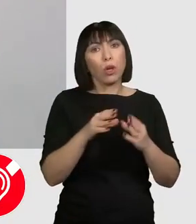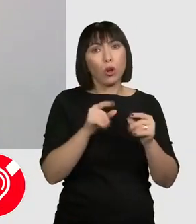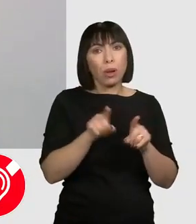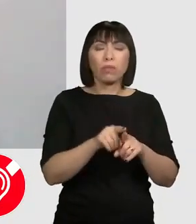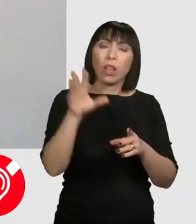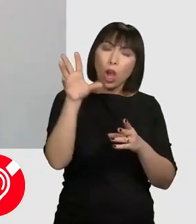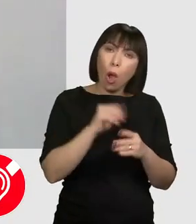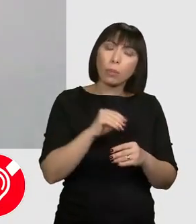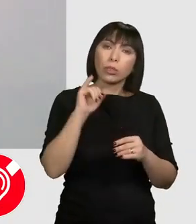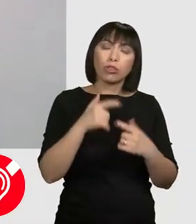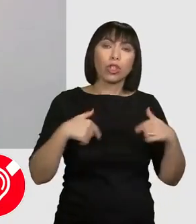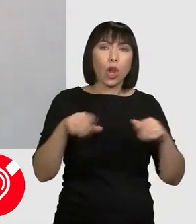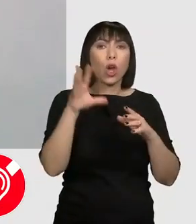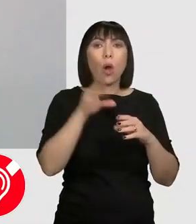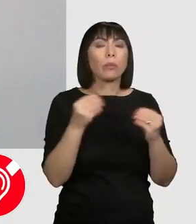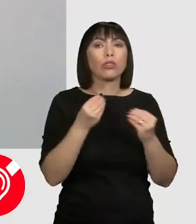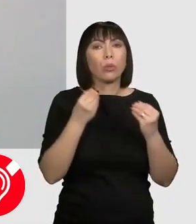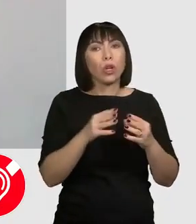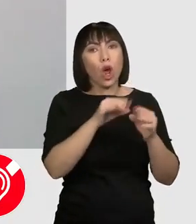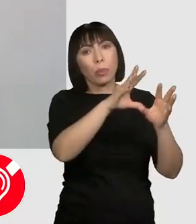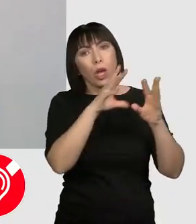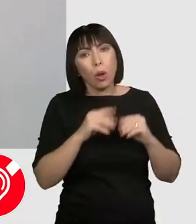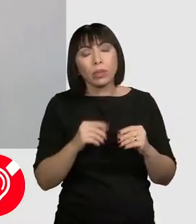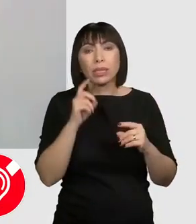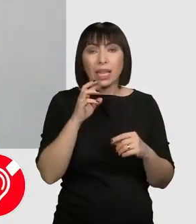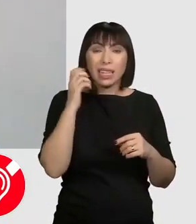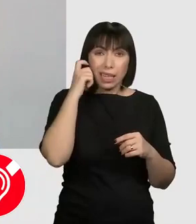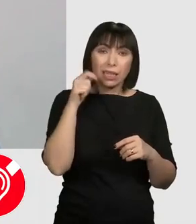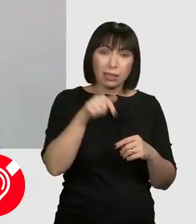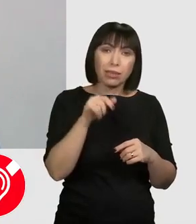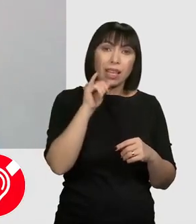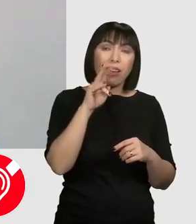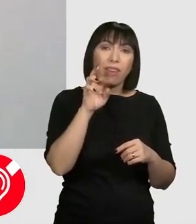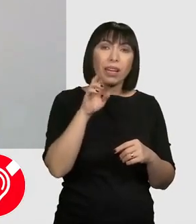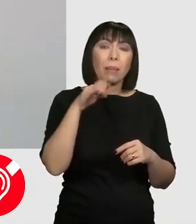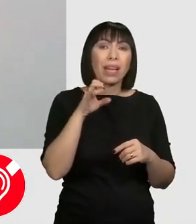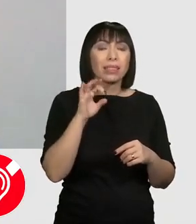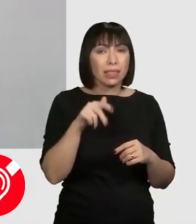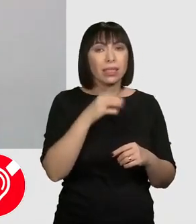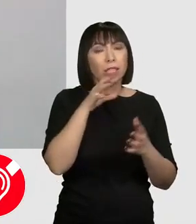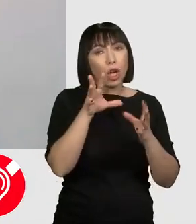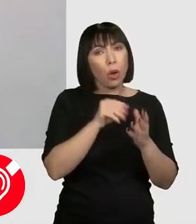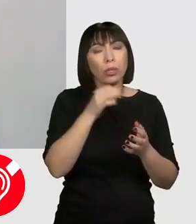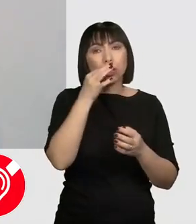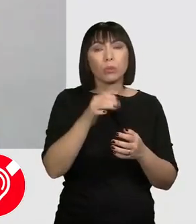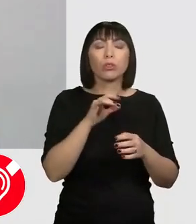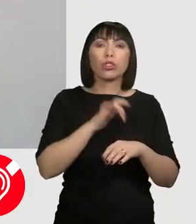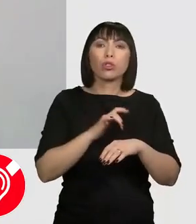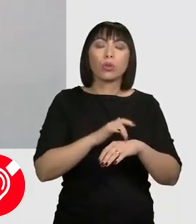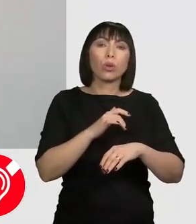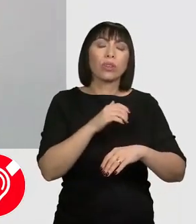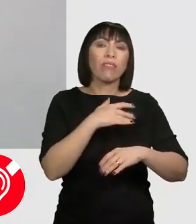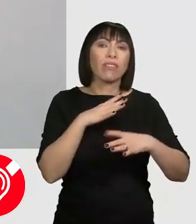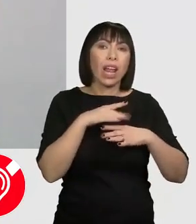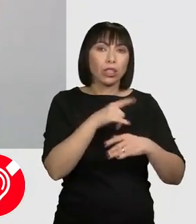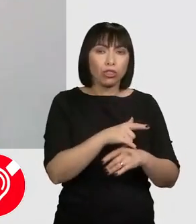copieze și noi copiem ce e bun în România. Dar cred că la cazul ivermectină să copieze ce spune și doctorul francez sau avocatul